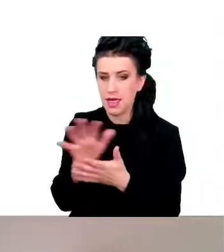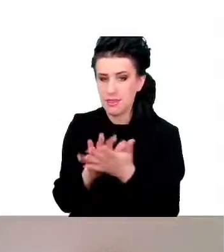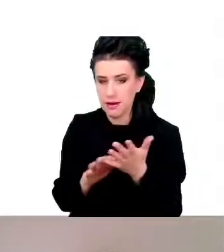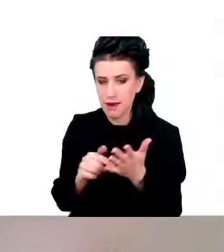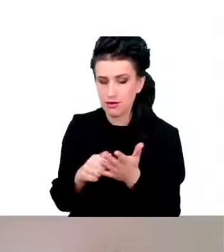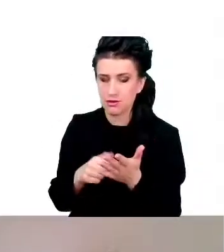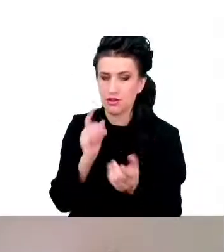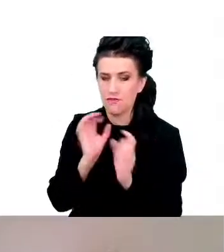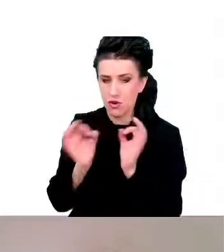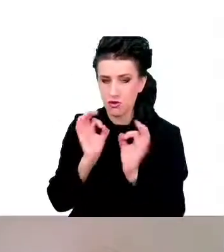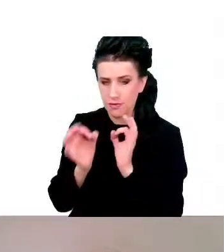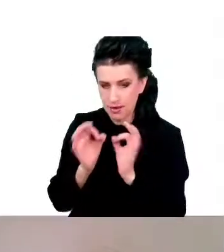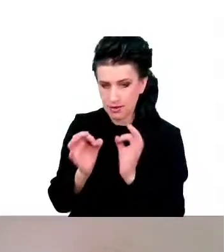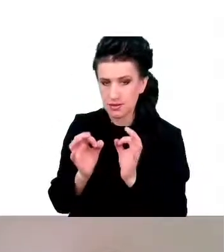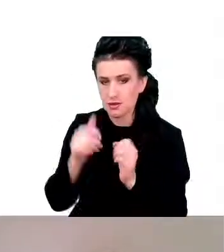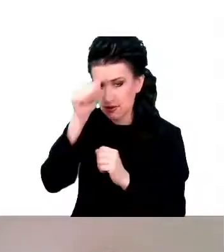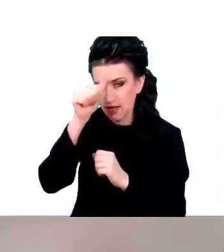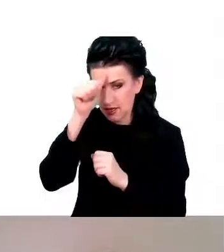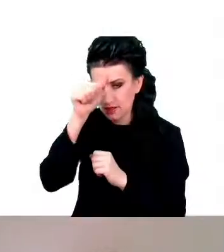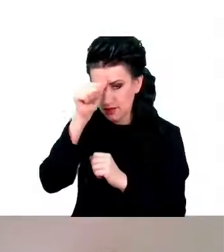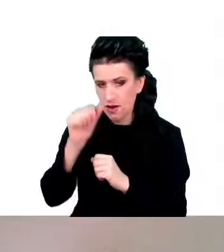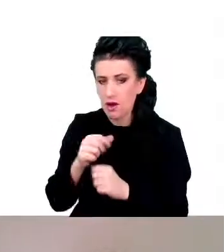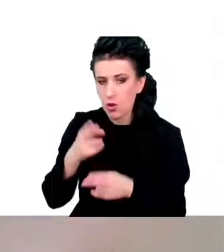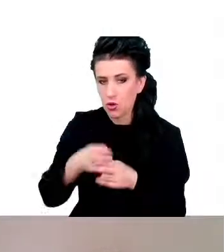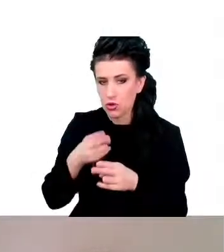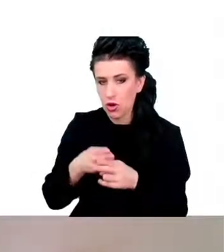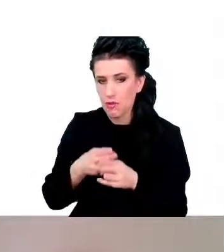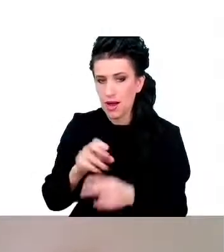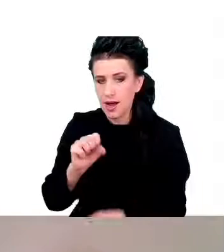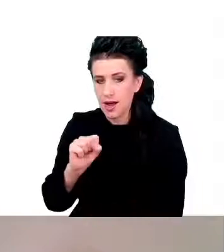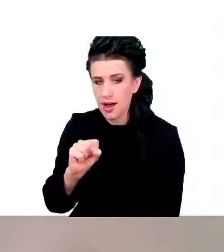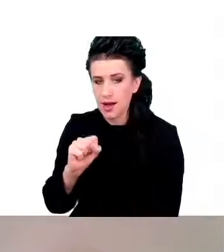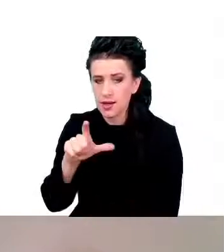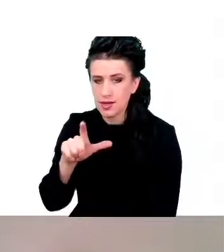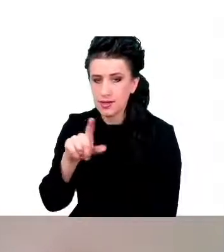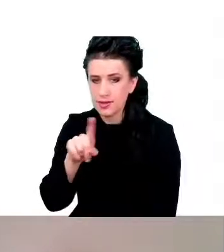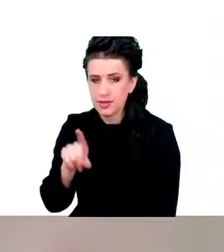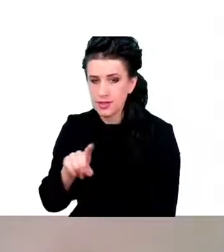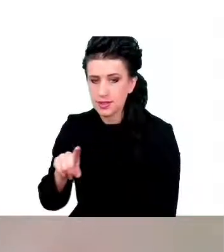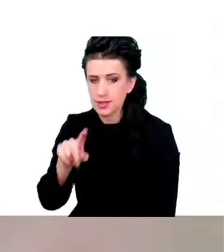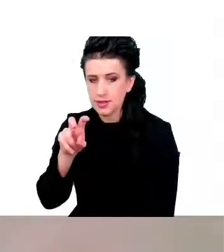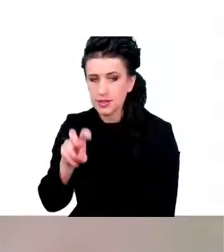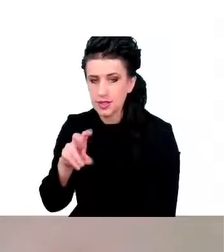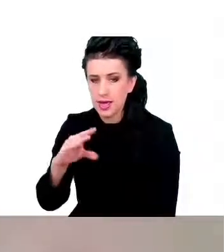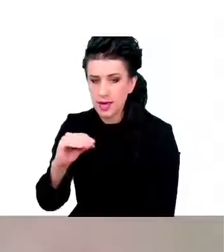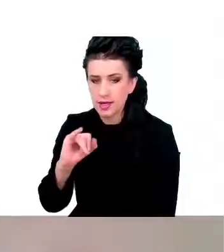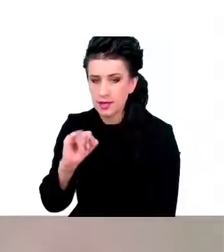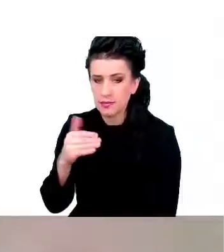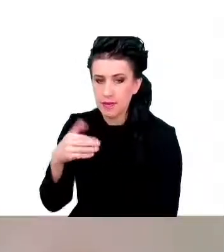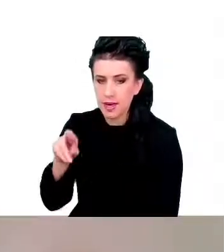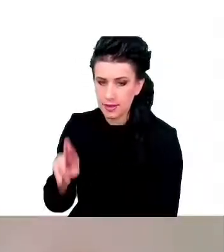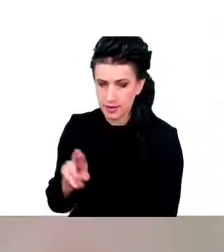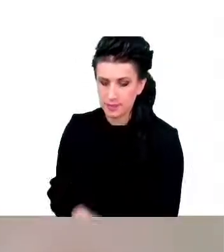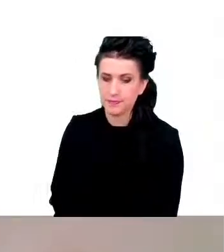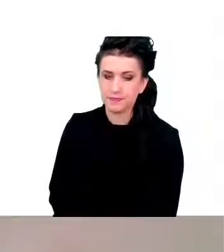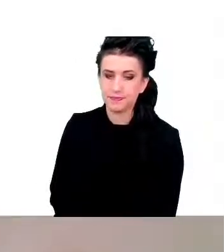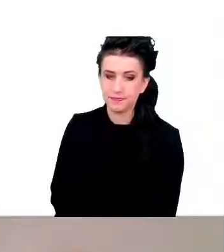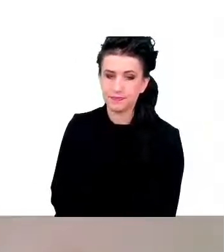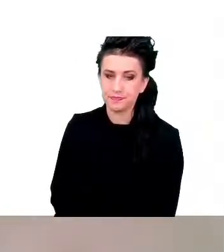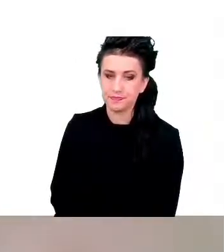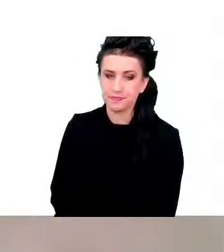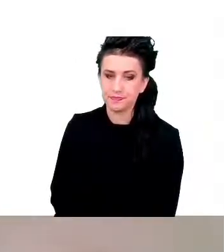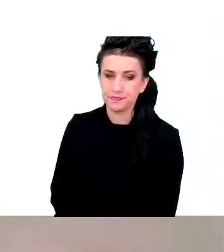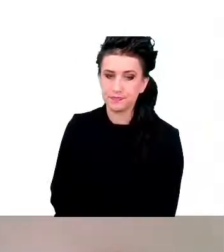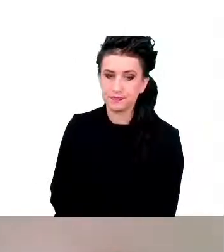Natomiast niewiele osób wie, że i w ogóle jakby